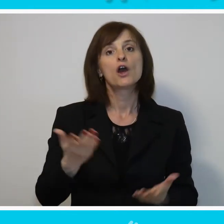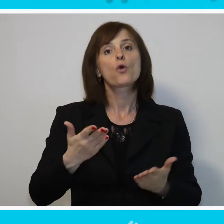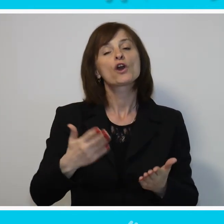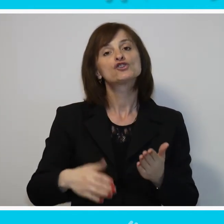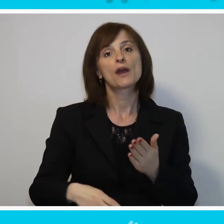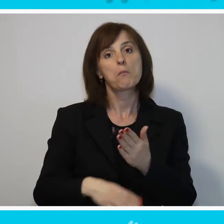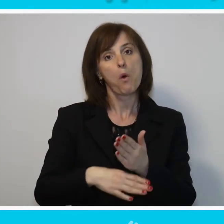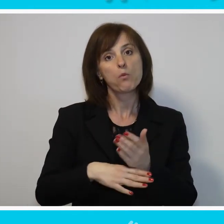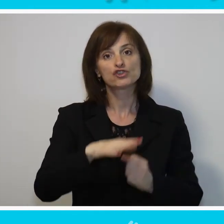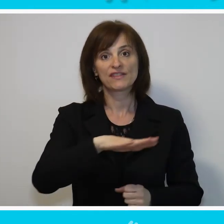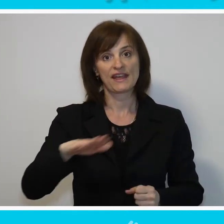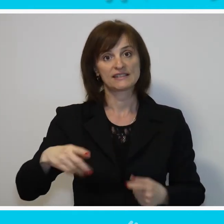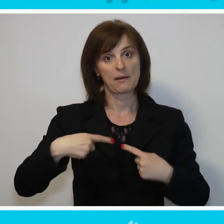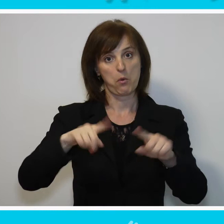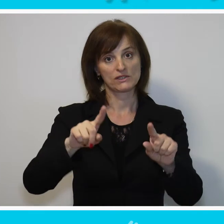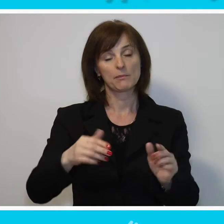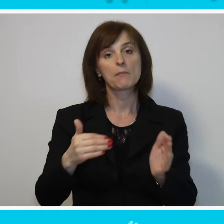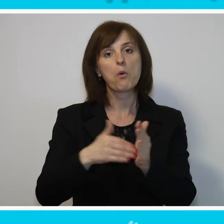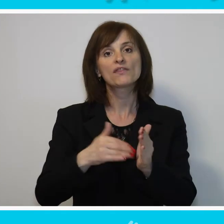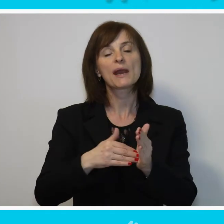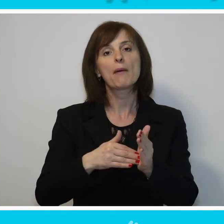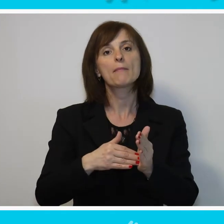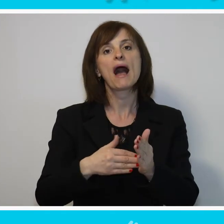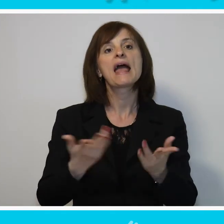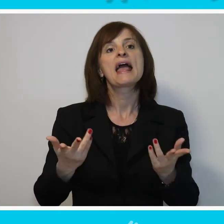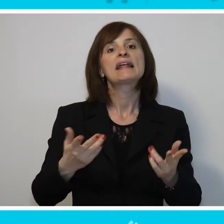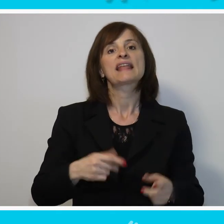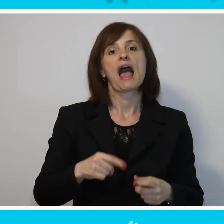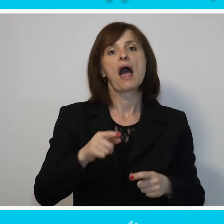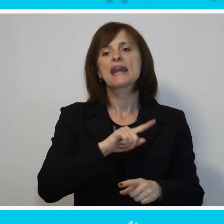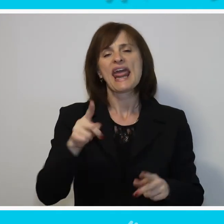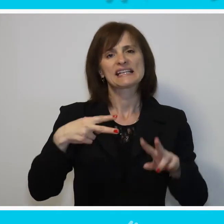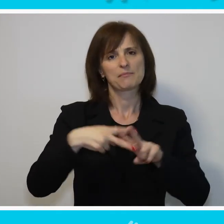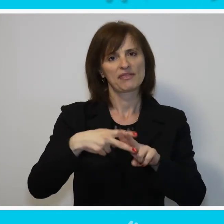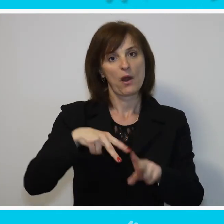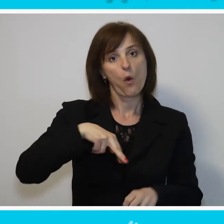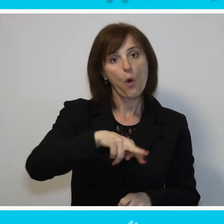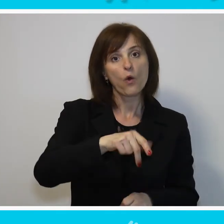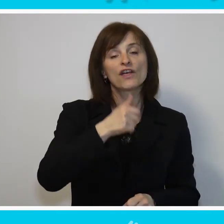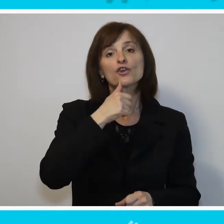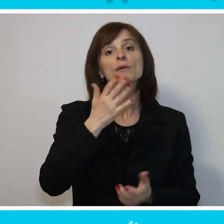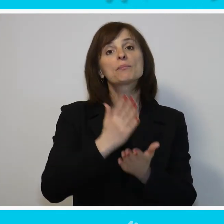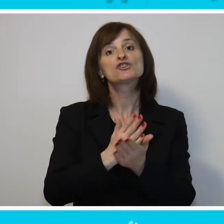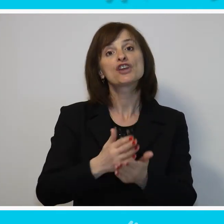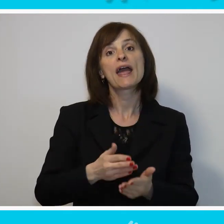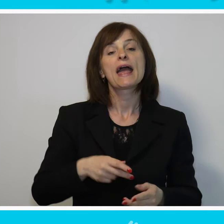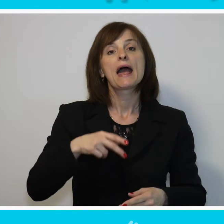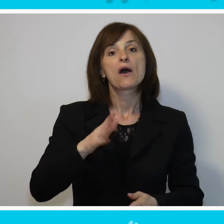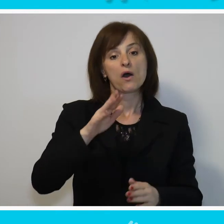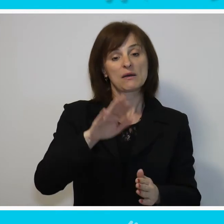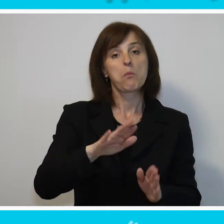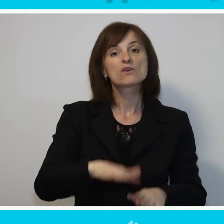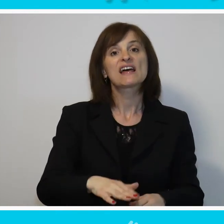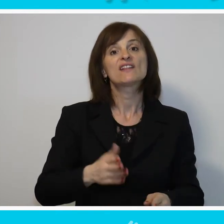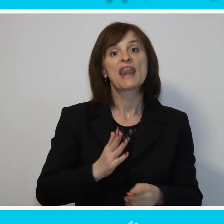će deci sa posebnim potrebama omogućiti nesmetano kretanje, a uskoro će biti postavljena i pristupna rampa